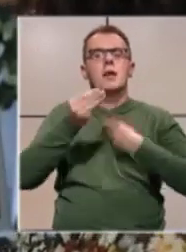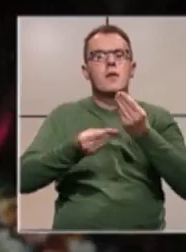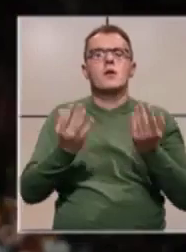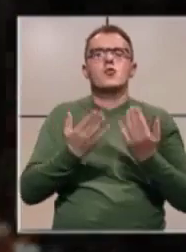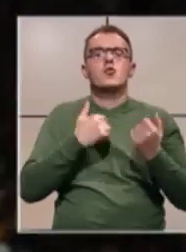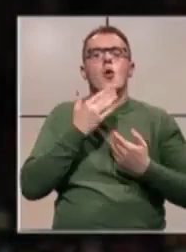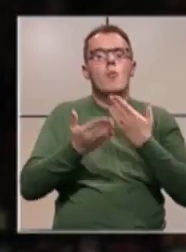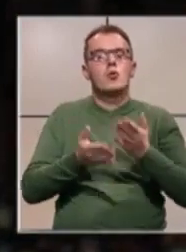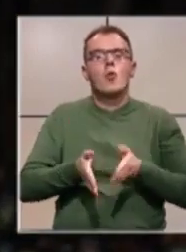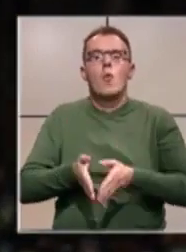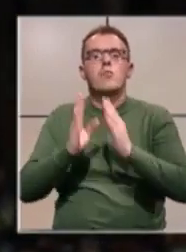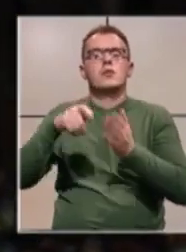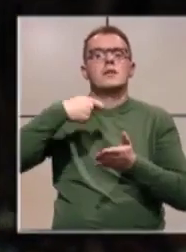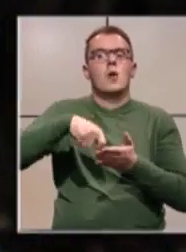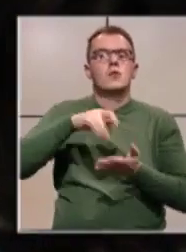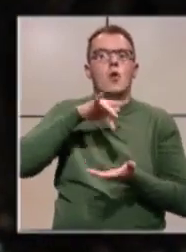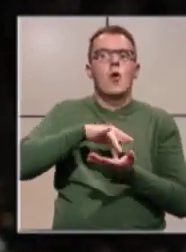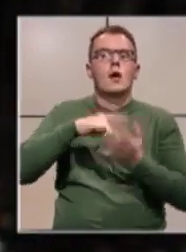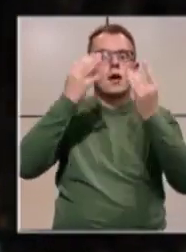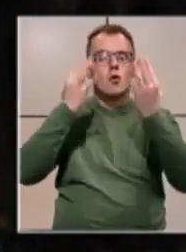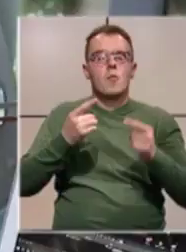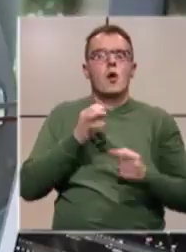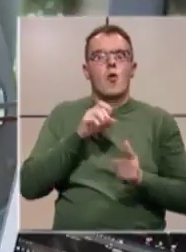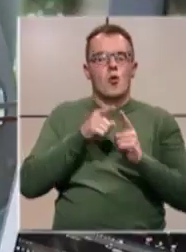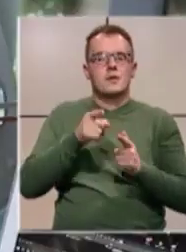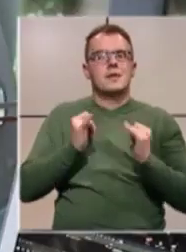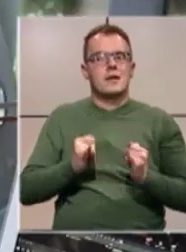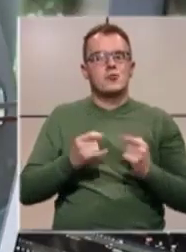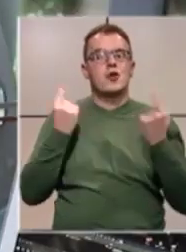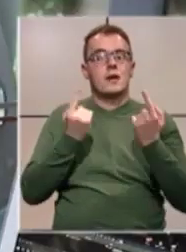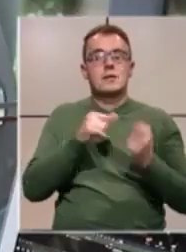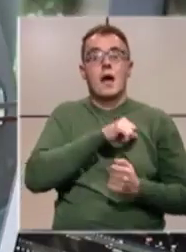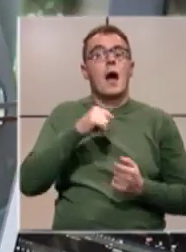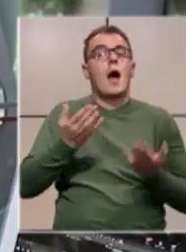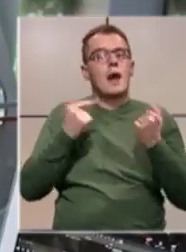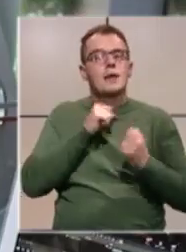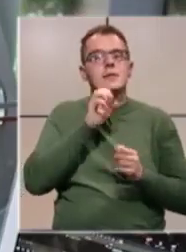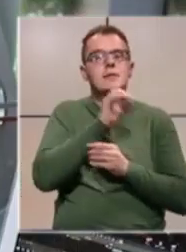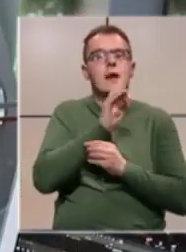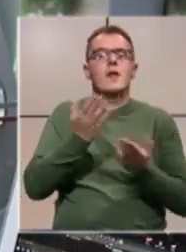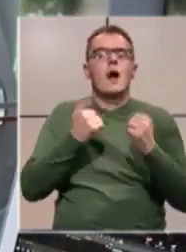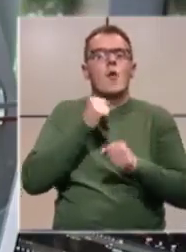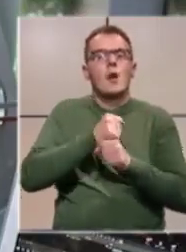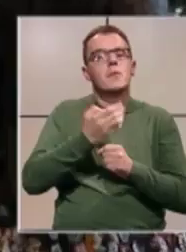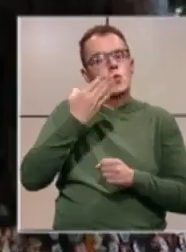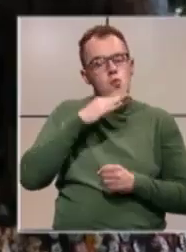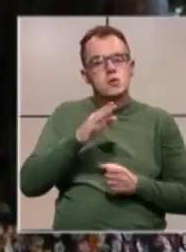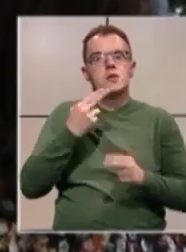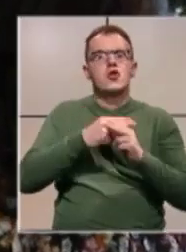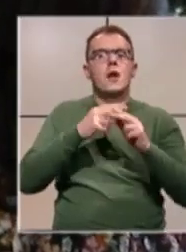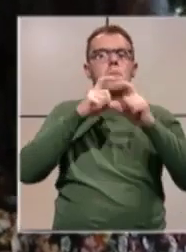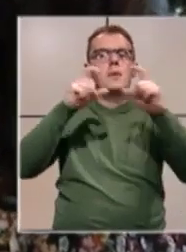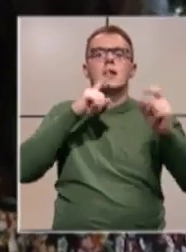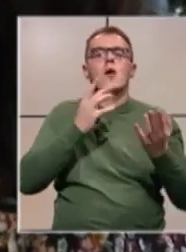ponudili upute za oporavak lokalne ekonomije od trenutačne krize, ali i savjete kako graditi uspješan brand koji će se moći